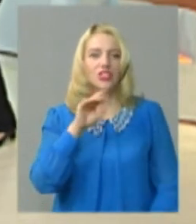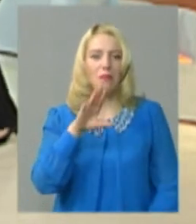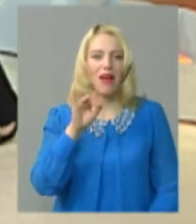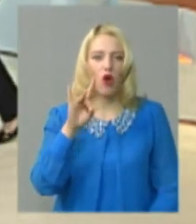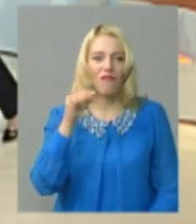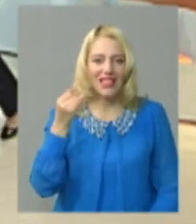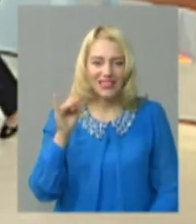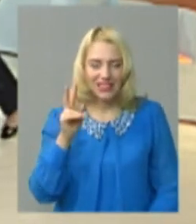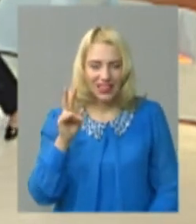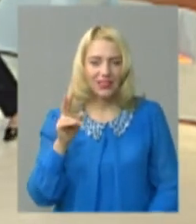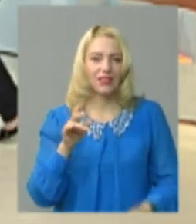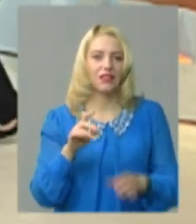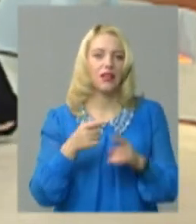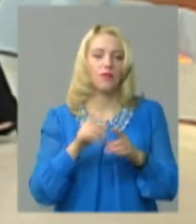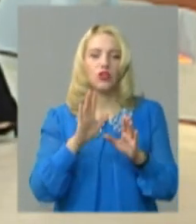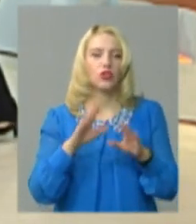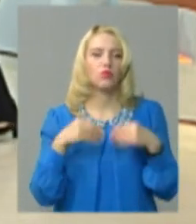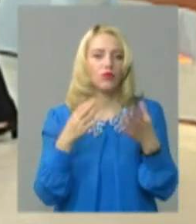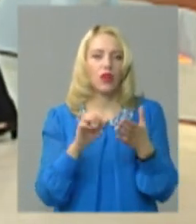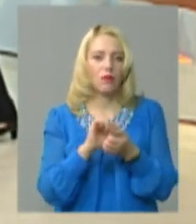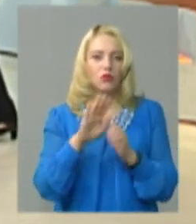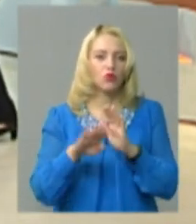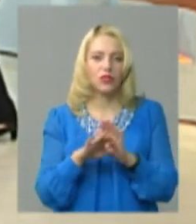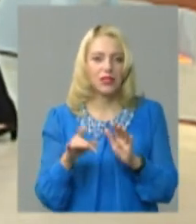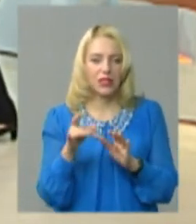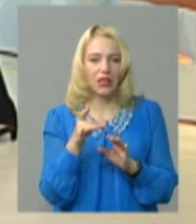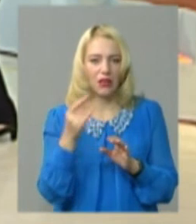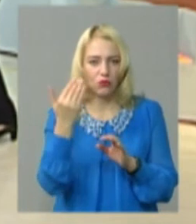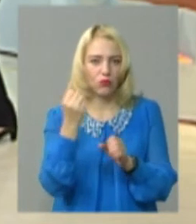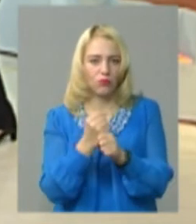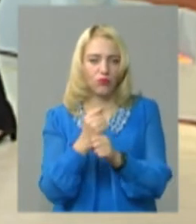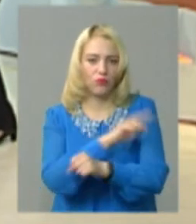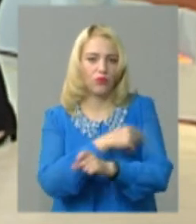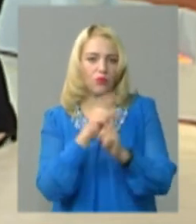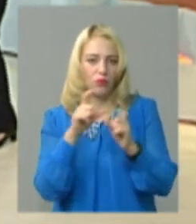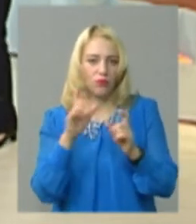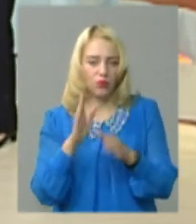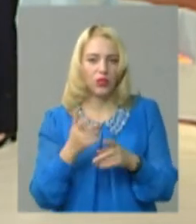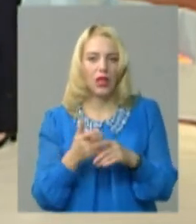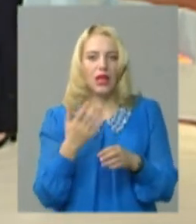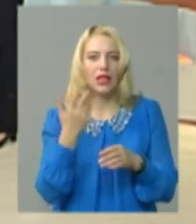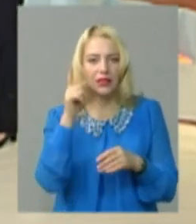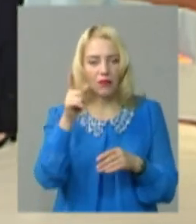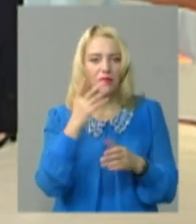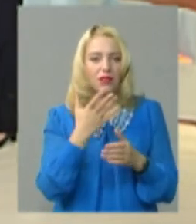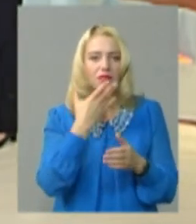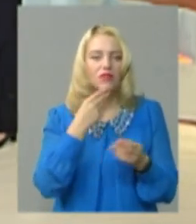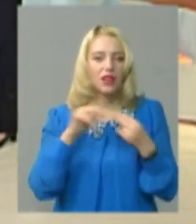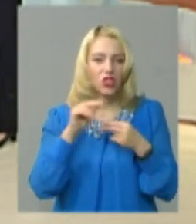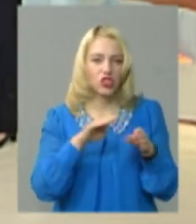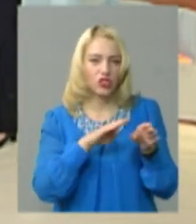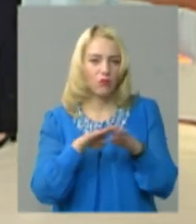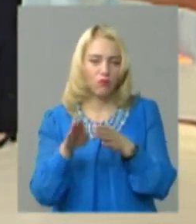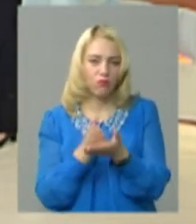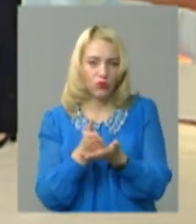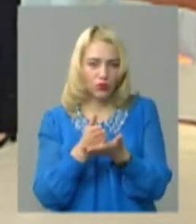послуги будуть надавати Кам'янець-Подільській лікарні. В принципі, деякі послуги є на більш гарному рівні там. І,